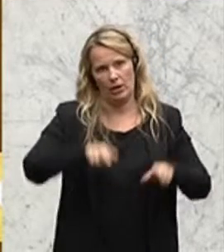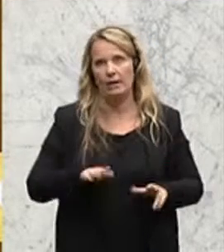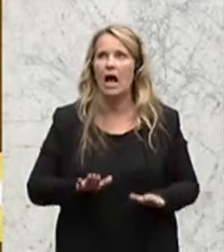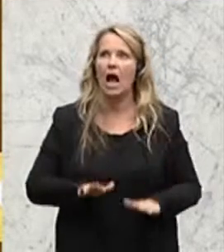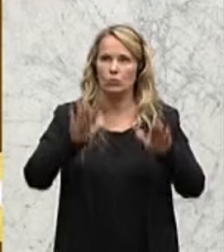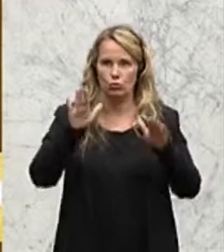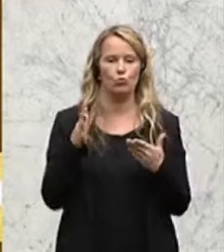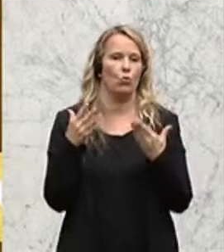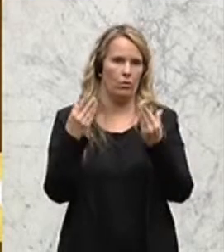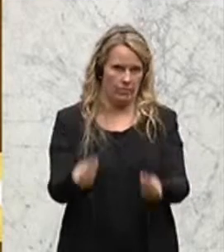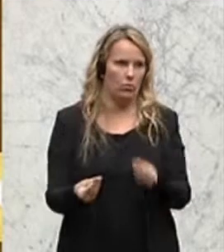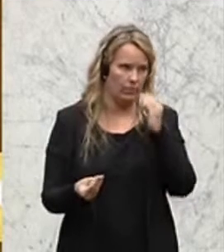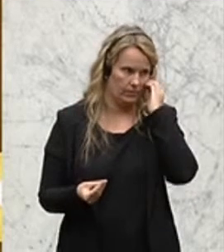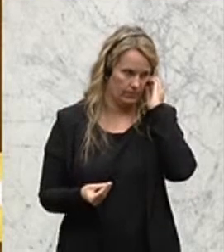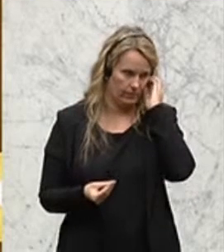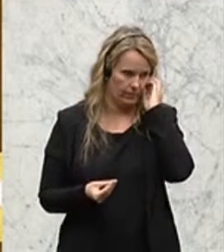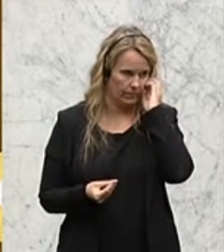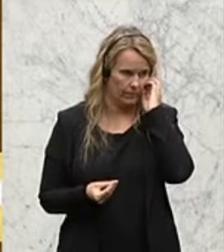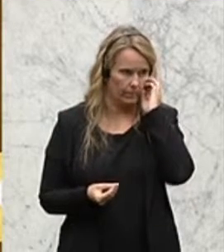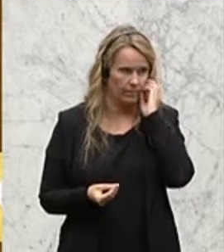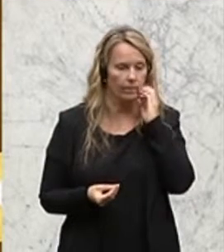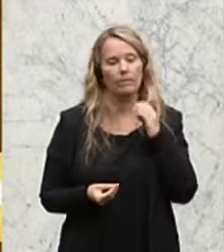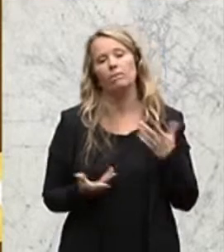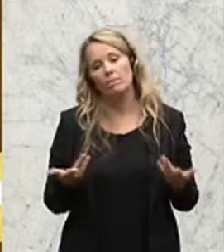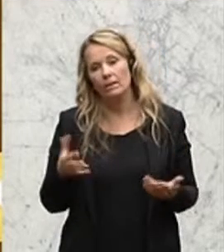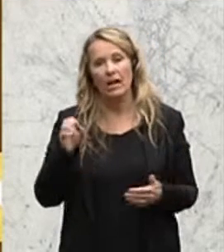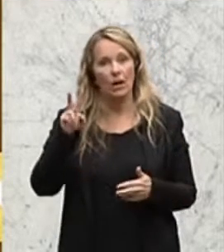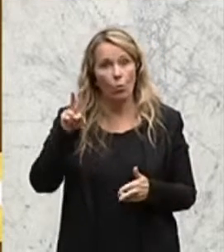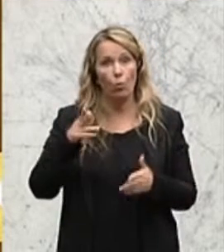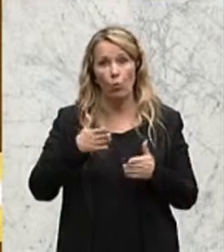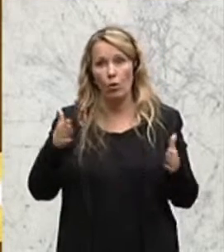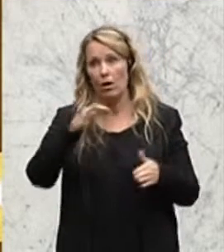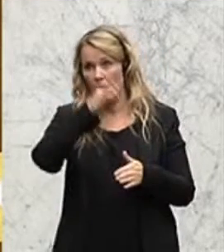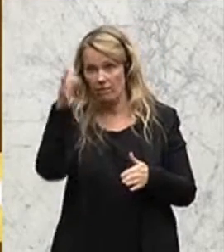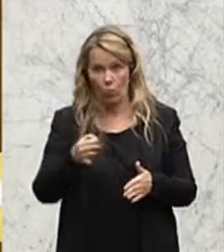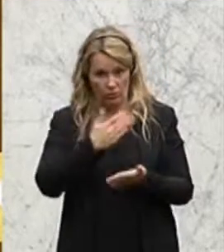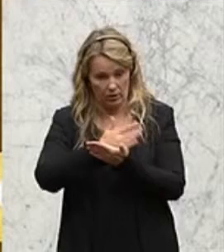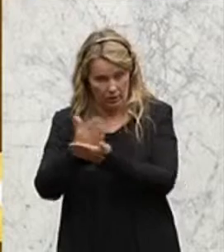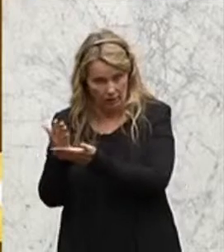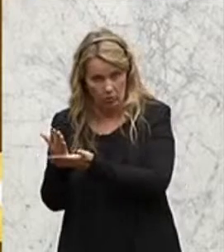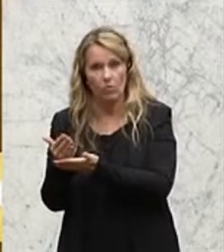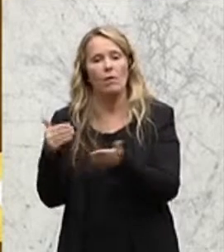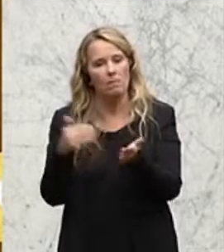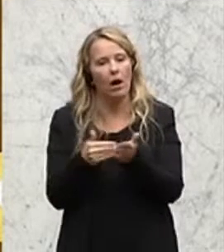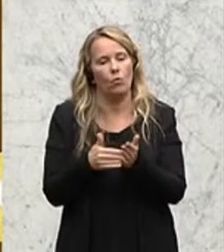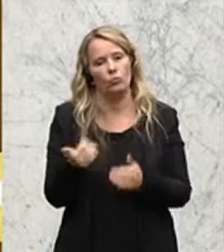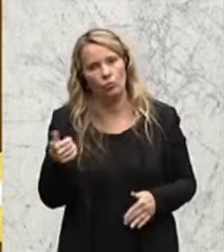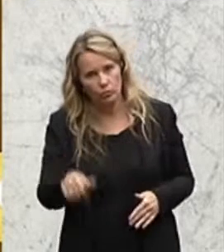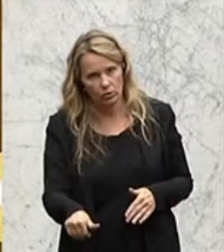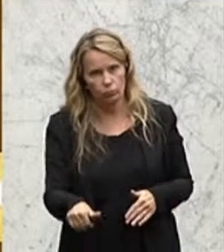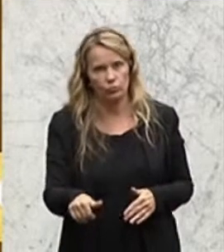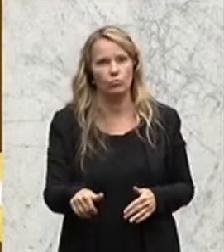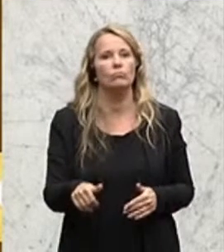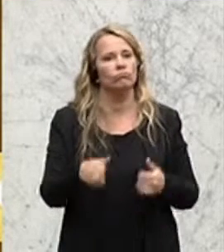Asyl gewährleistet werden. Neben einer EU-weiten Quotenregelung braucht es auch